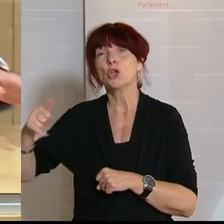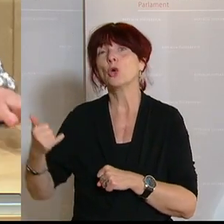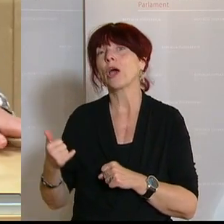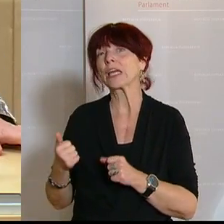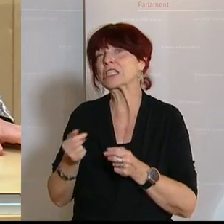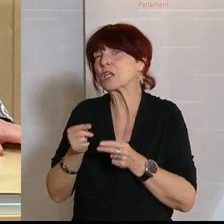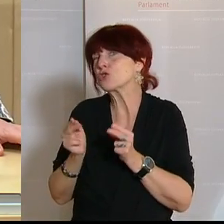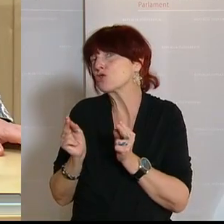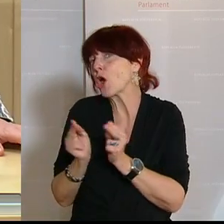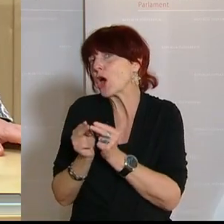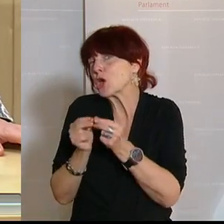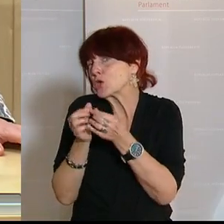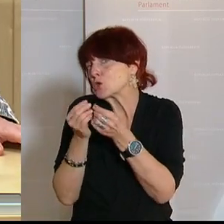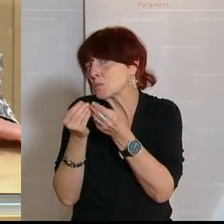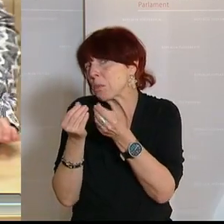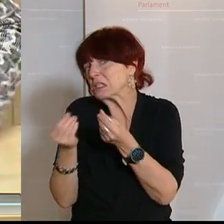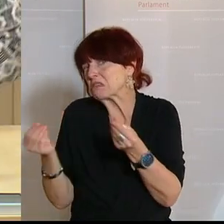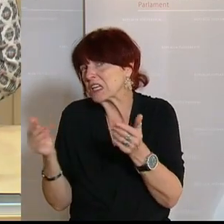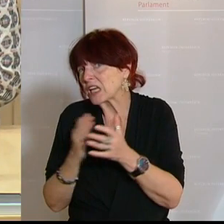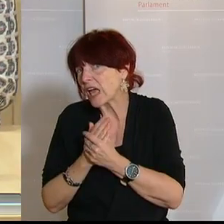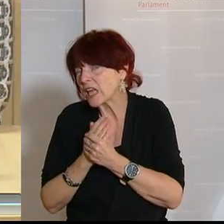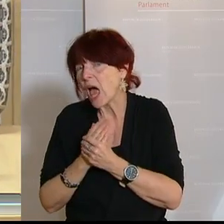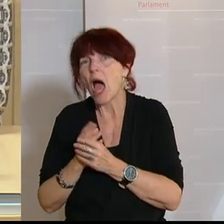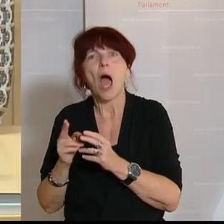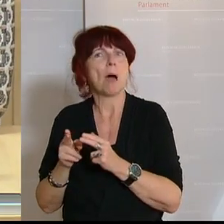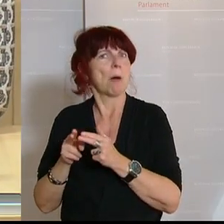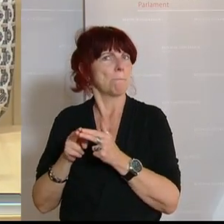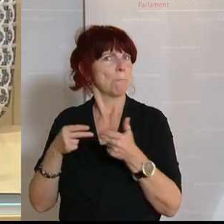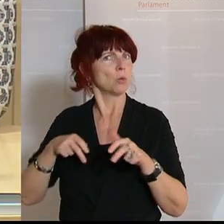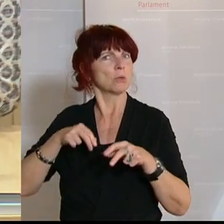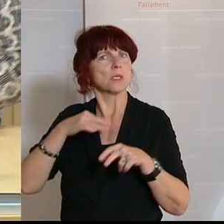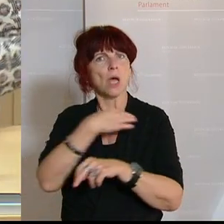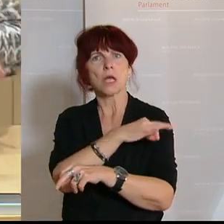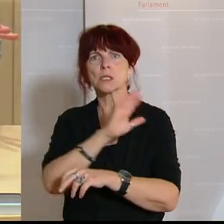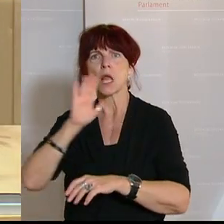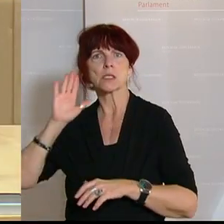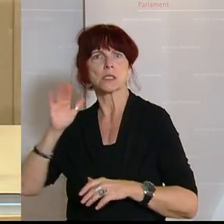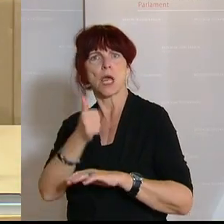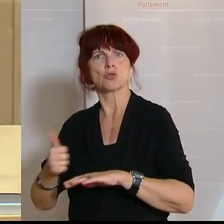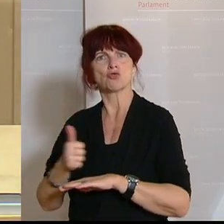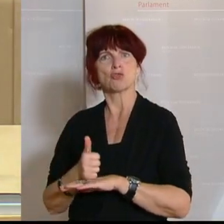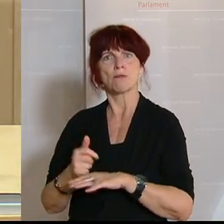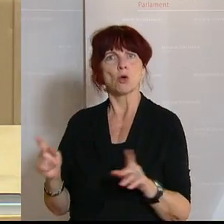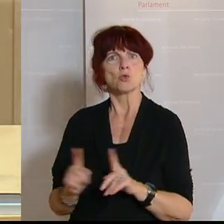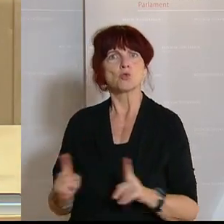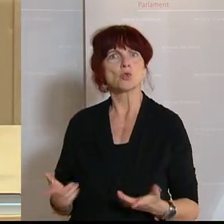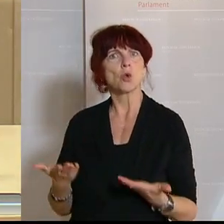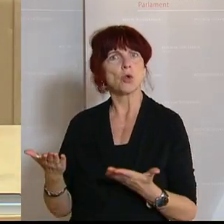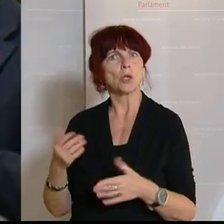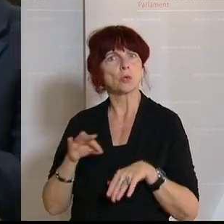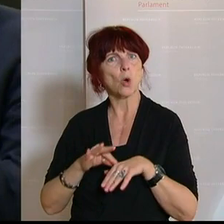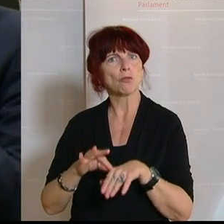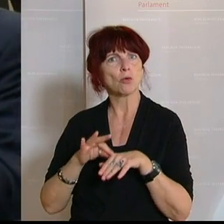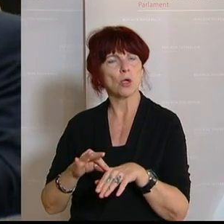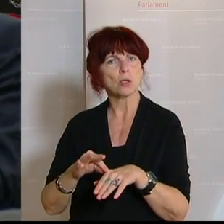Kabinettschefs, eines Bundeskanzlers, simpel nicht würdig ist, das zu tun. Das passt in die Reihe, dass wir die